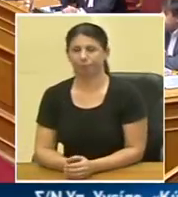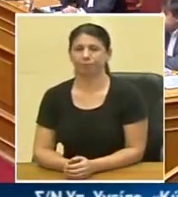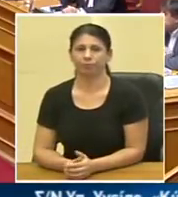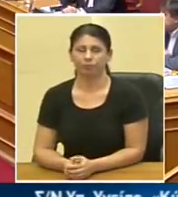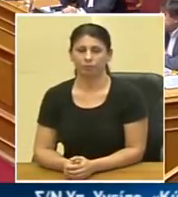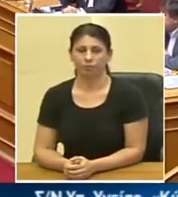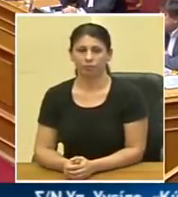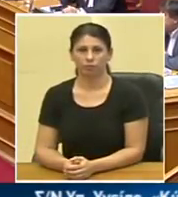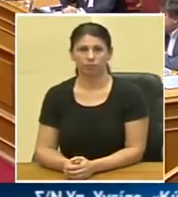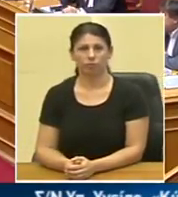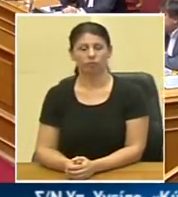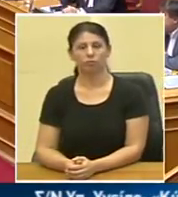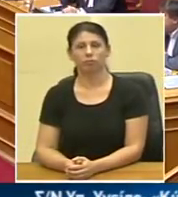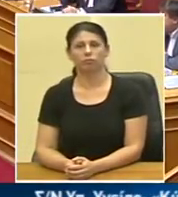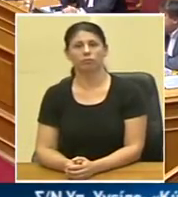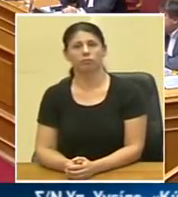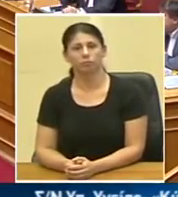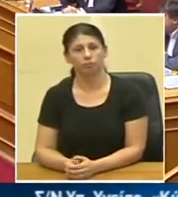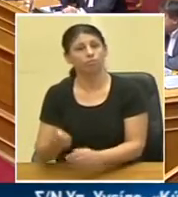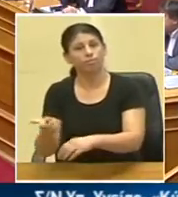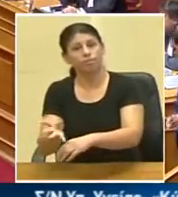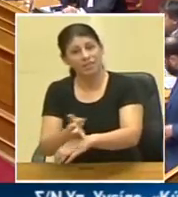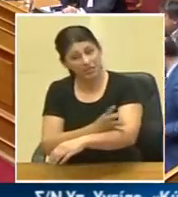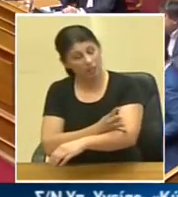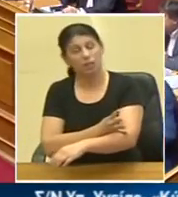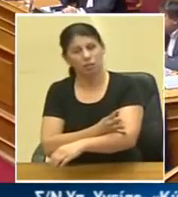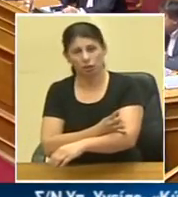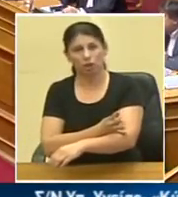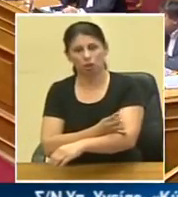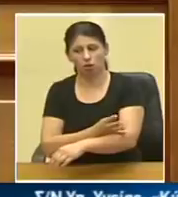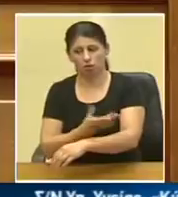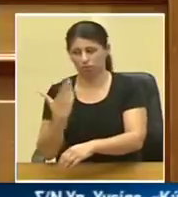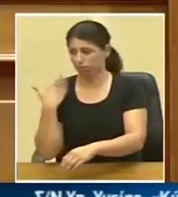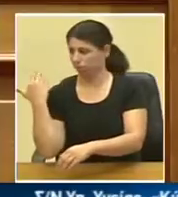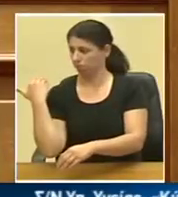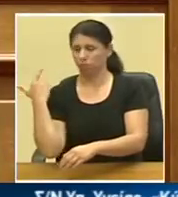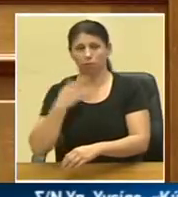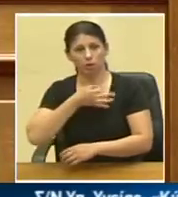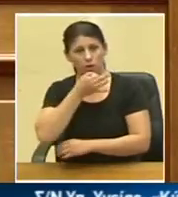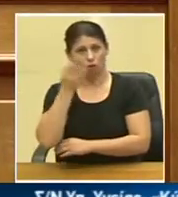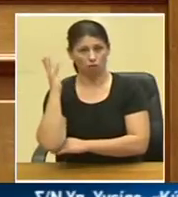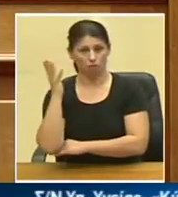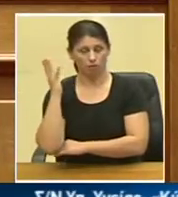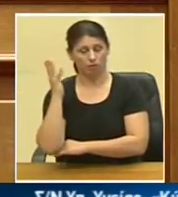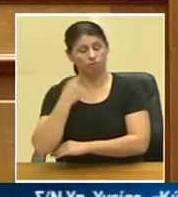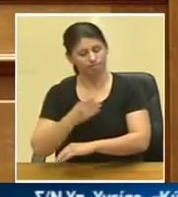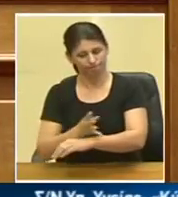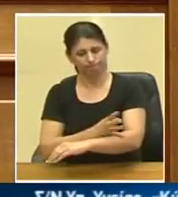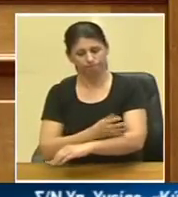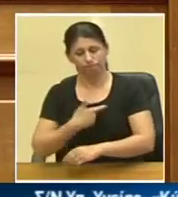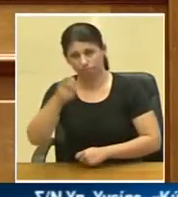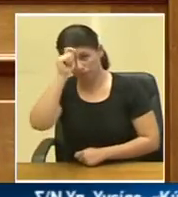Ήταν συγκινητικό το κλείσιμο του προηγούμενου ομιλητή. Οφείλω να αναγνωρίσω ότι